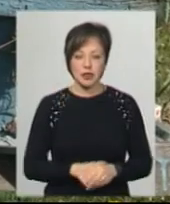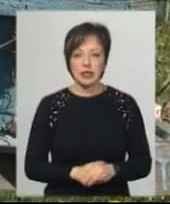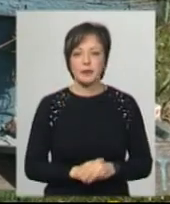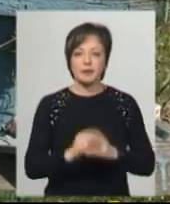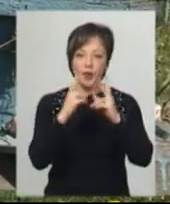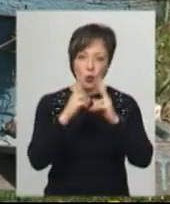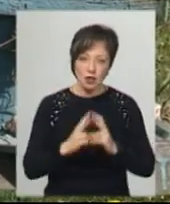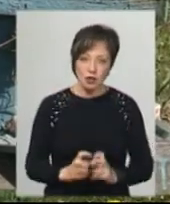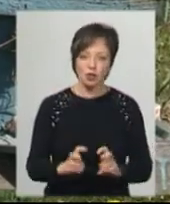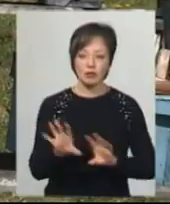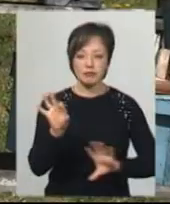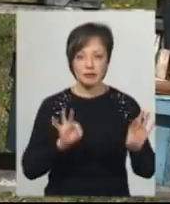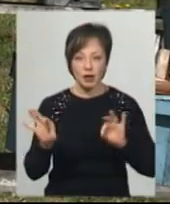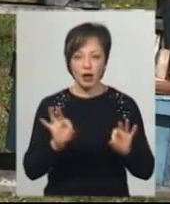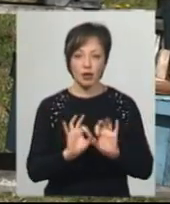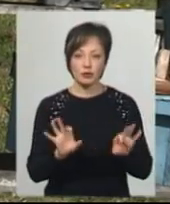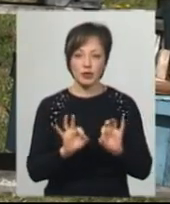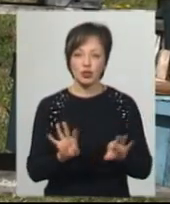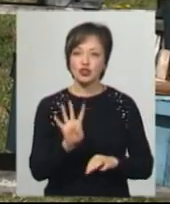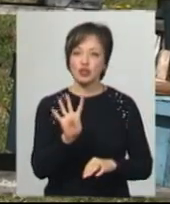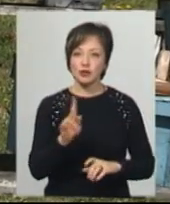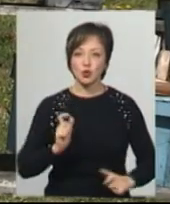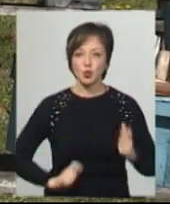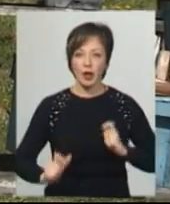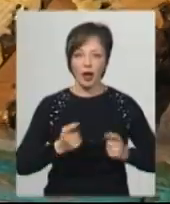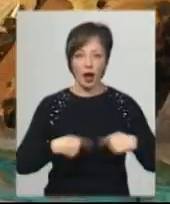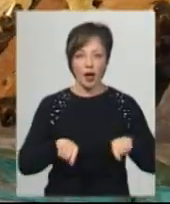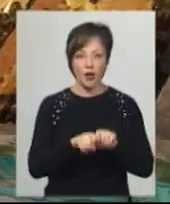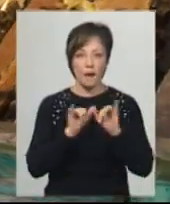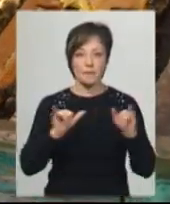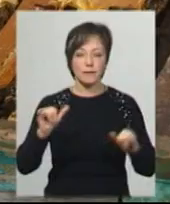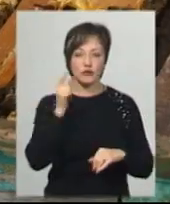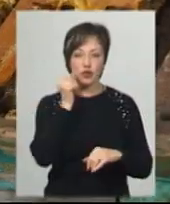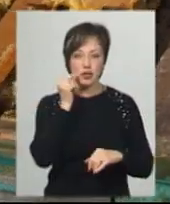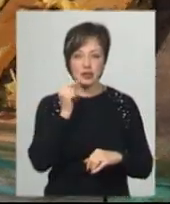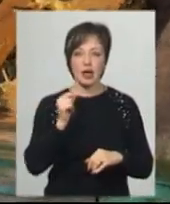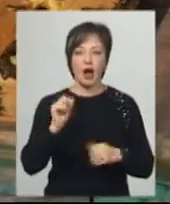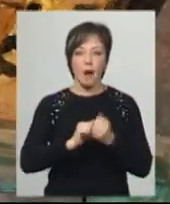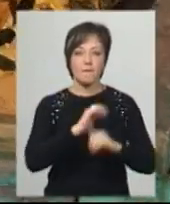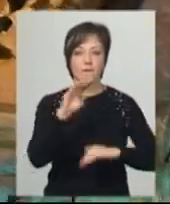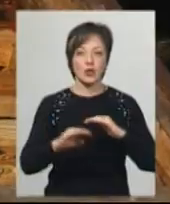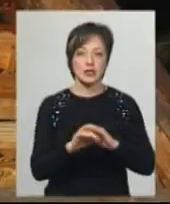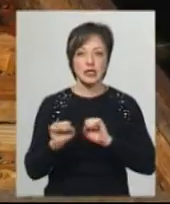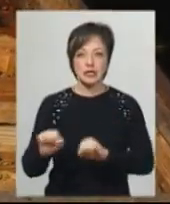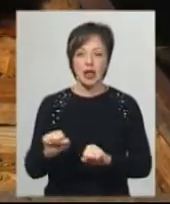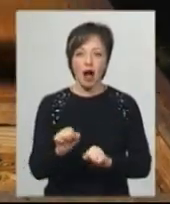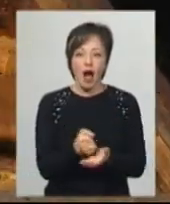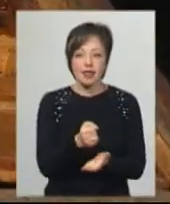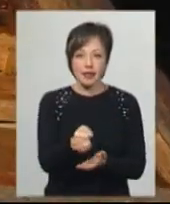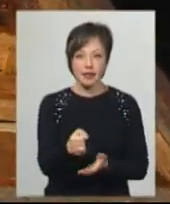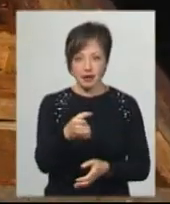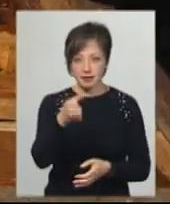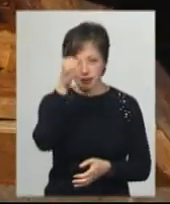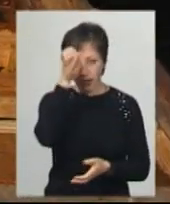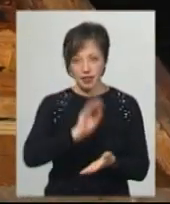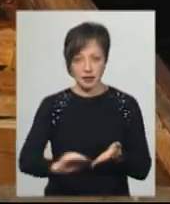досліджень селекціонерів, розповідає Дмитро Яцишин, четверо студентів кафедри бджільництва Гарної академії захистили кандидатські диссертації. Та свої наукові